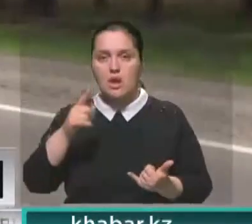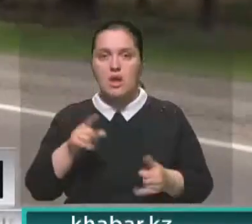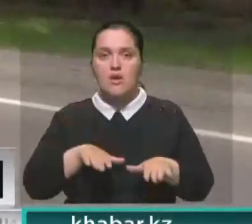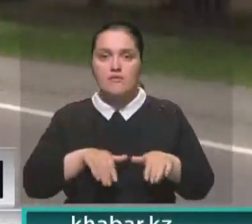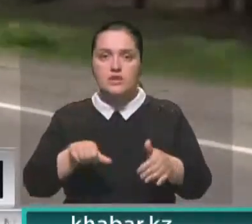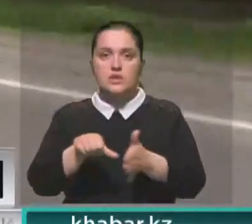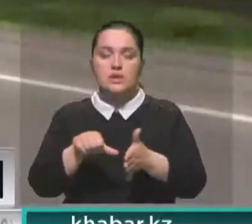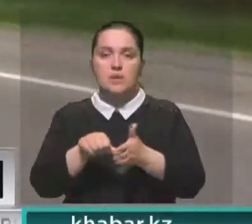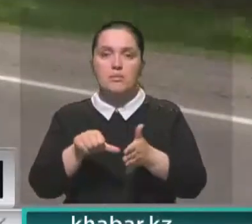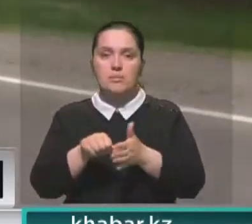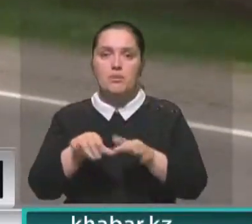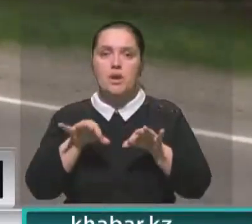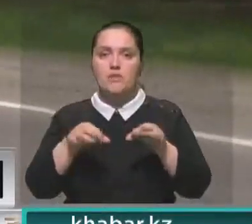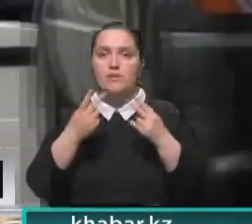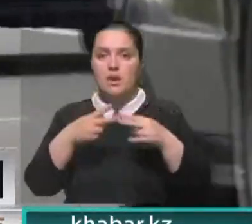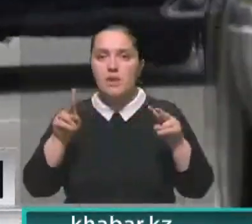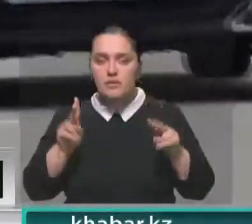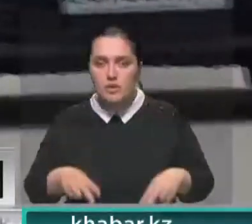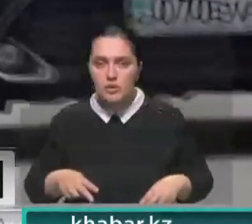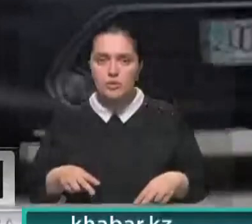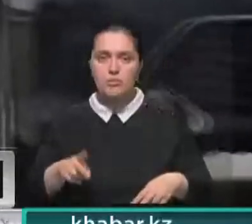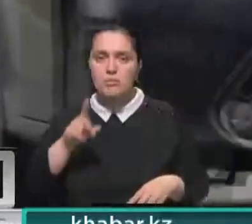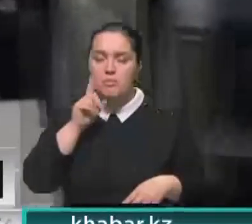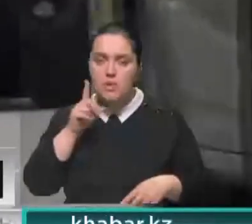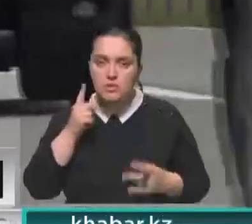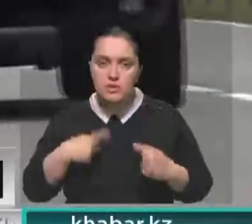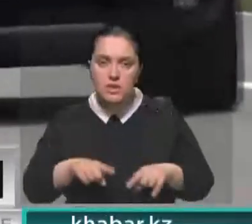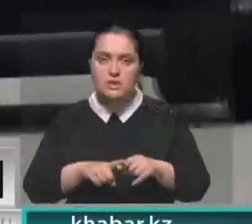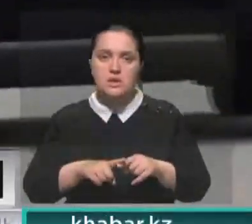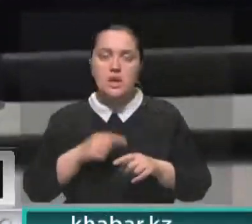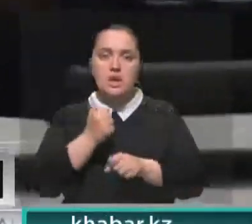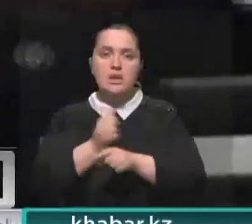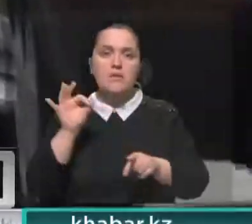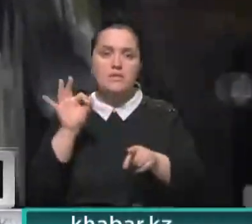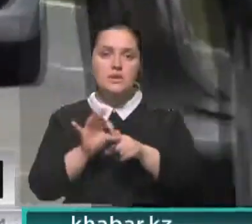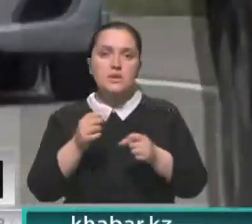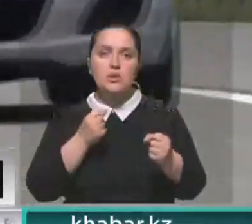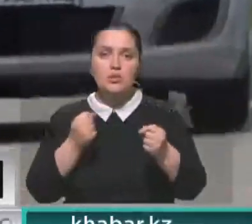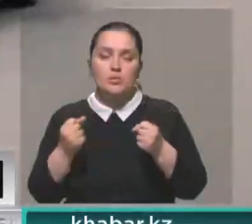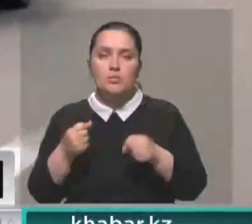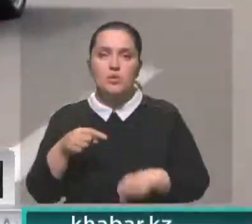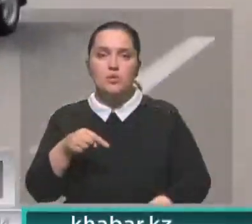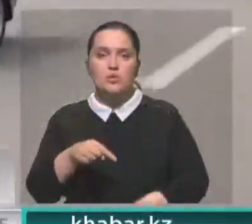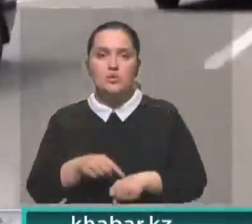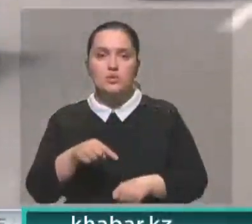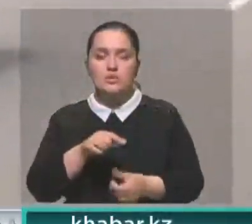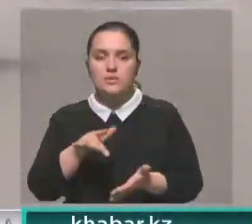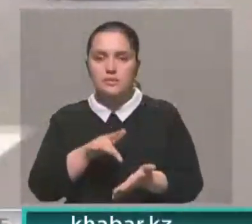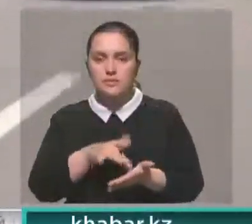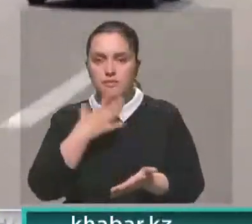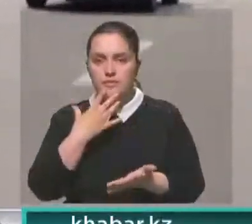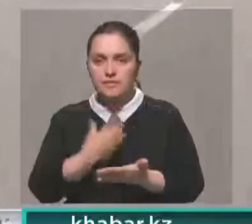госсимволике. В шествии принимали участие представители автоклубов и молодежных организаций. А главная цель акции – укрепить